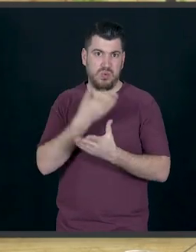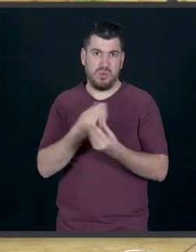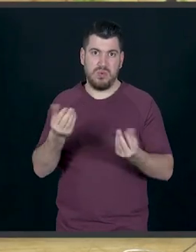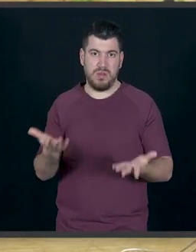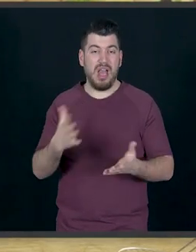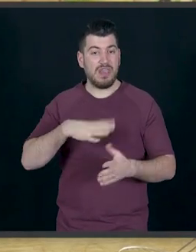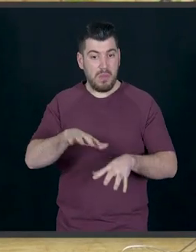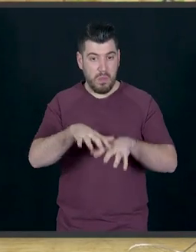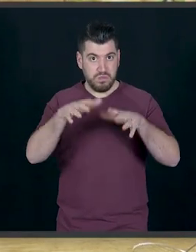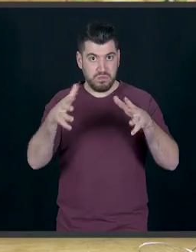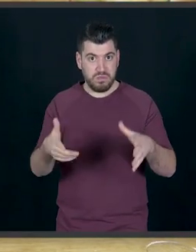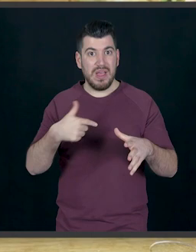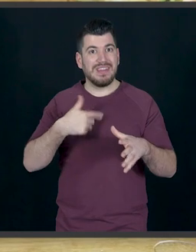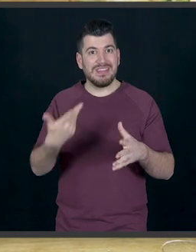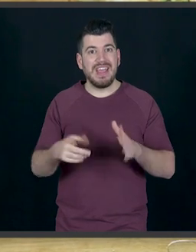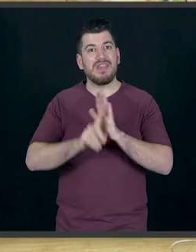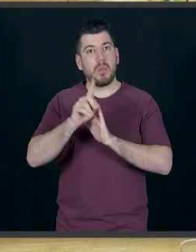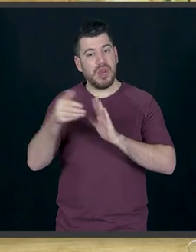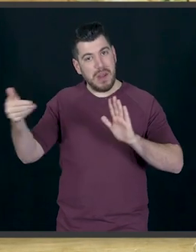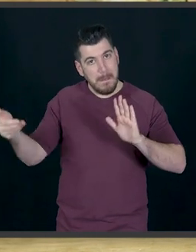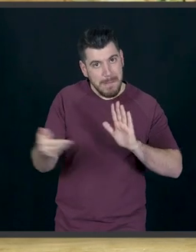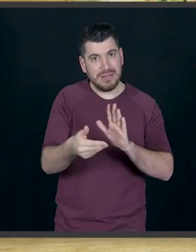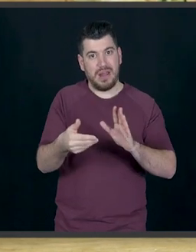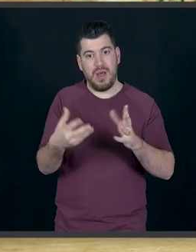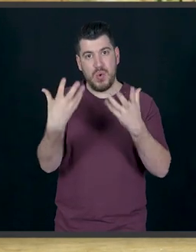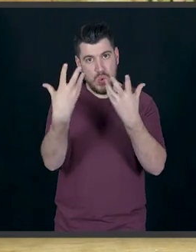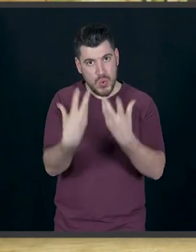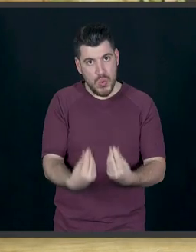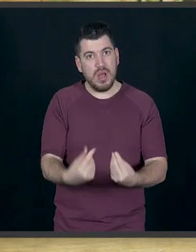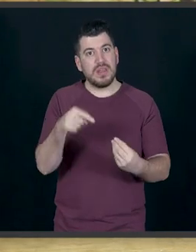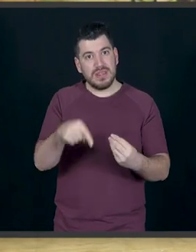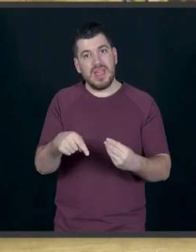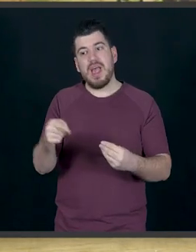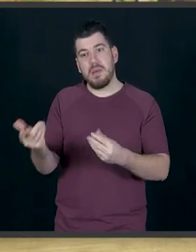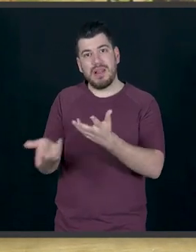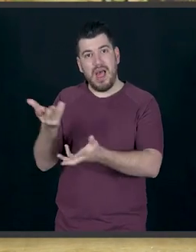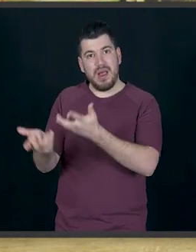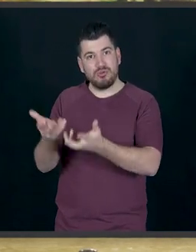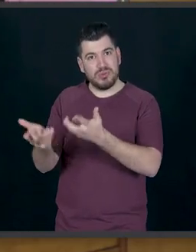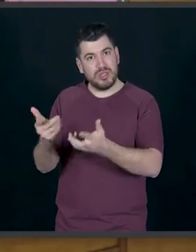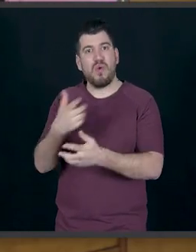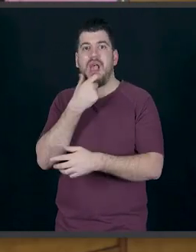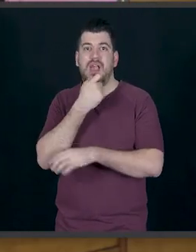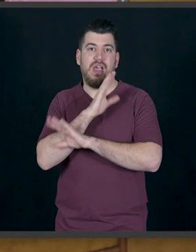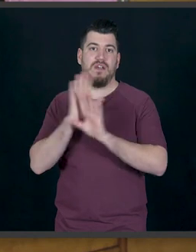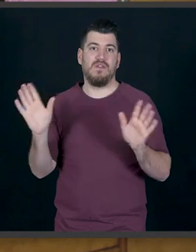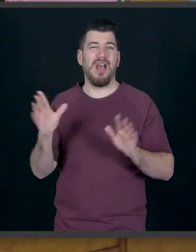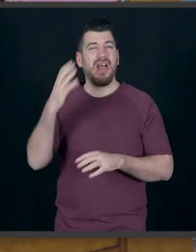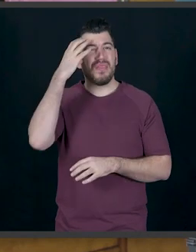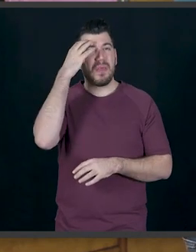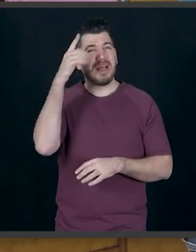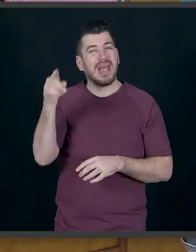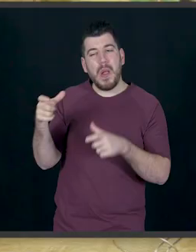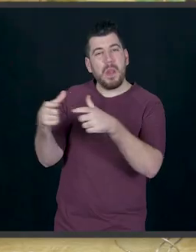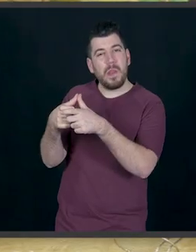στο τηγάνι. Θέλουμε να φουσκώσουνε, να περάσει η θερμοκρασία μέσα και να τα ψήσει μέχρι μέσα, μέσα, μέσα, μέσα. Θα είστε υπομονωτικοί. Θυμάστε το μικρό